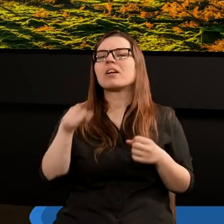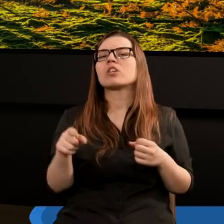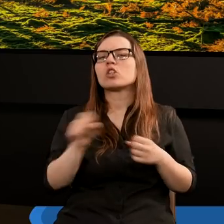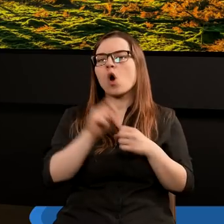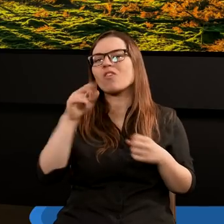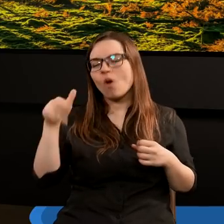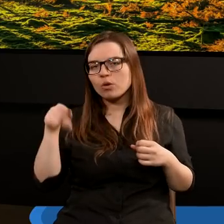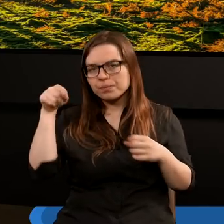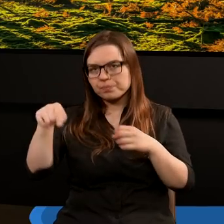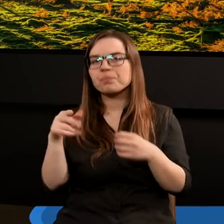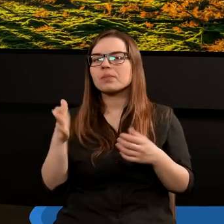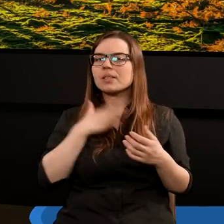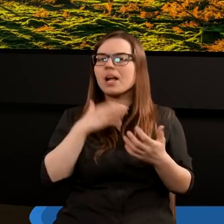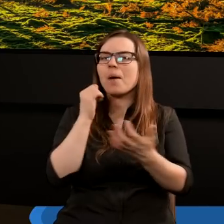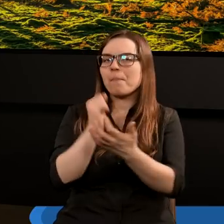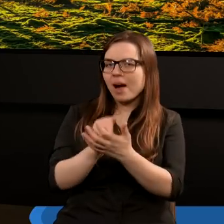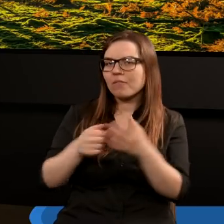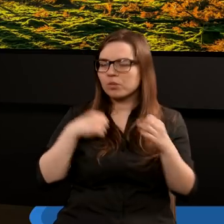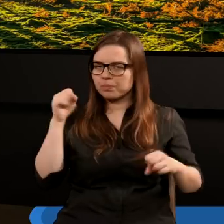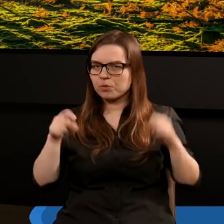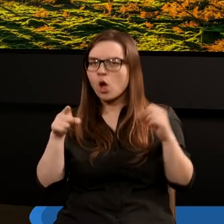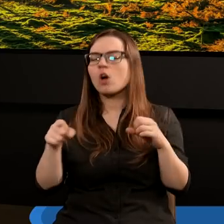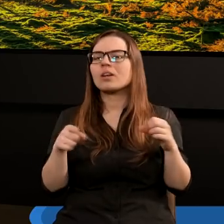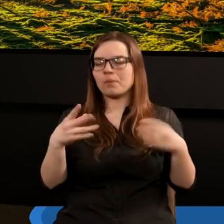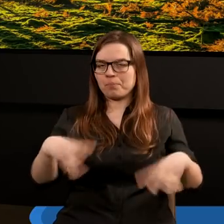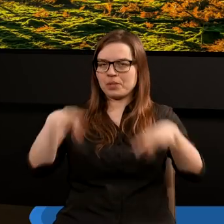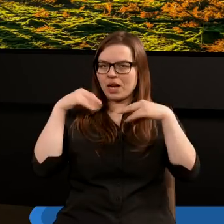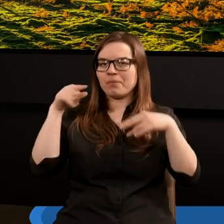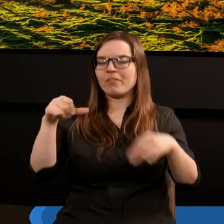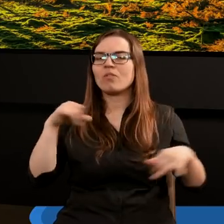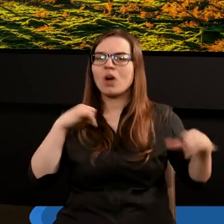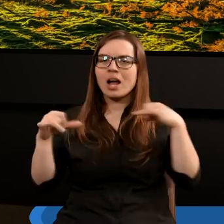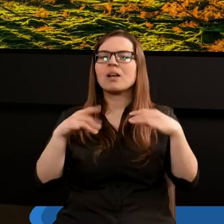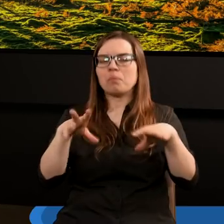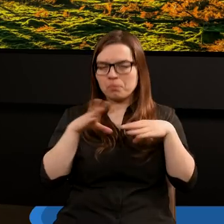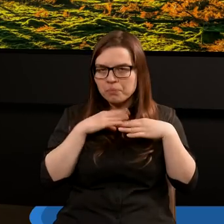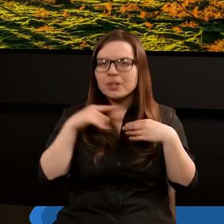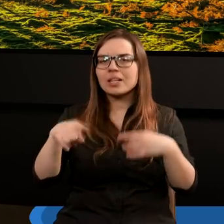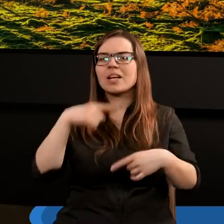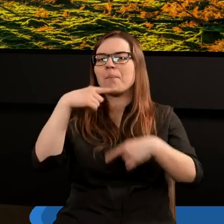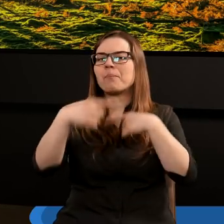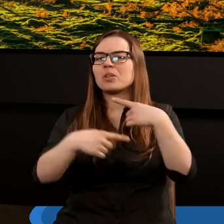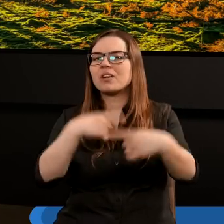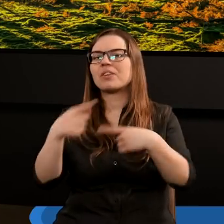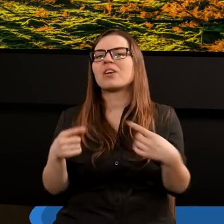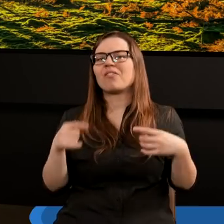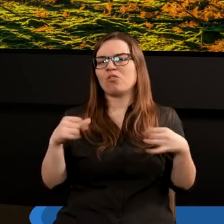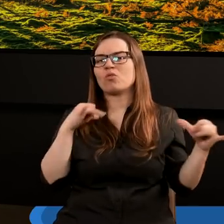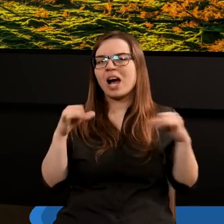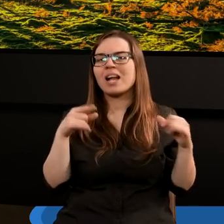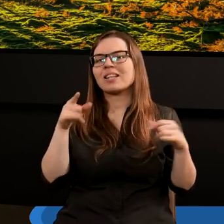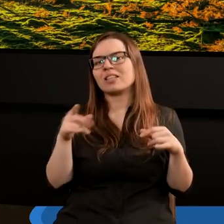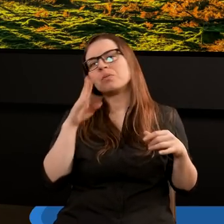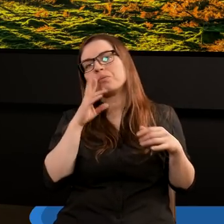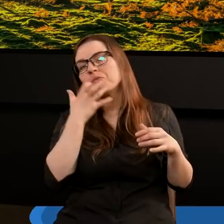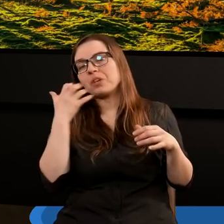do tego zwoju, do środka, ma prawo, żeby sądzić, przejmuje tę władzę w pełni, czy przyjmuje ten przywilej, bo z władzy